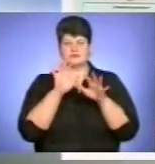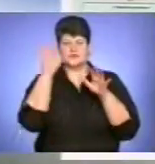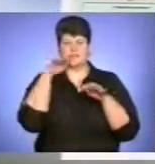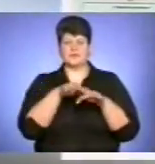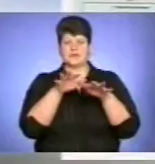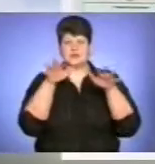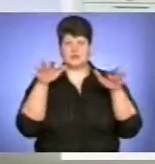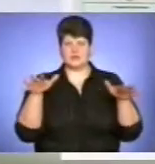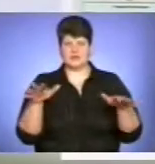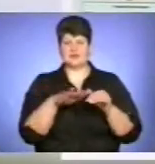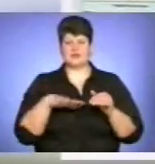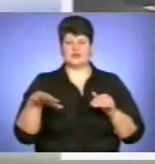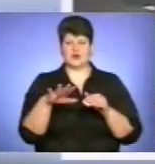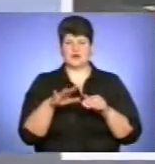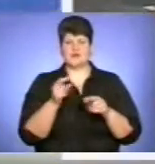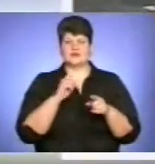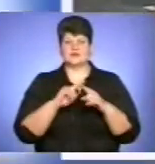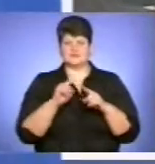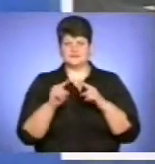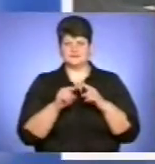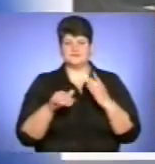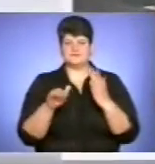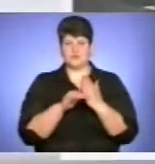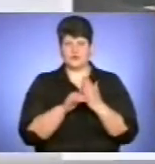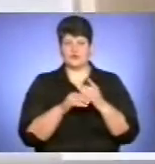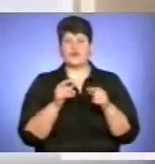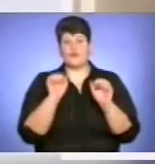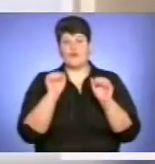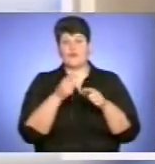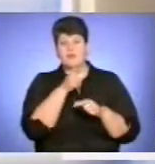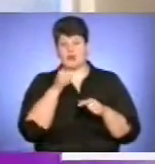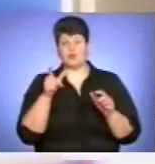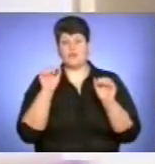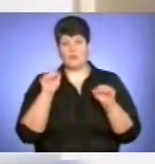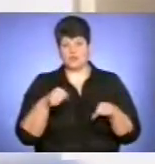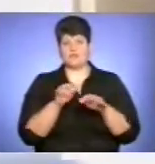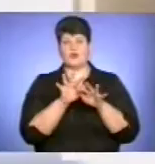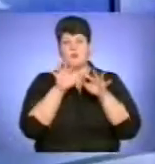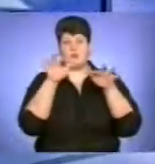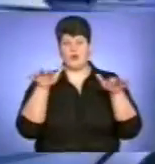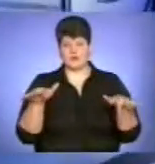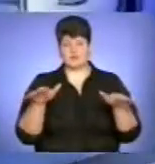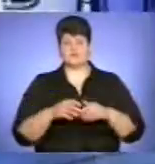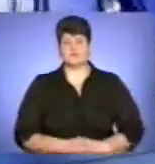територій, реагування на ймовірні надзвичайні ситуації у період можливої повені та сходження криги.